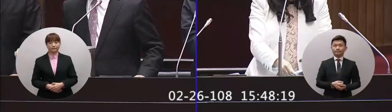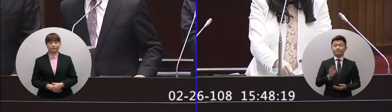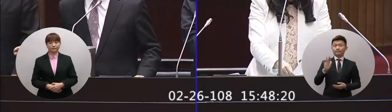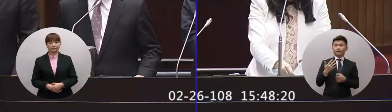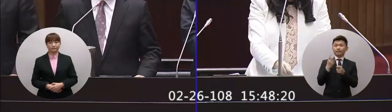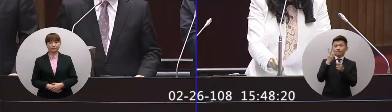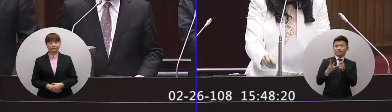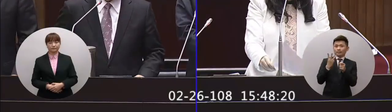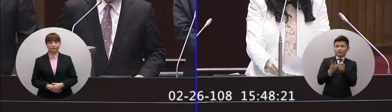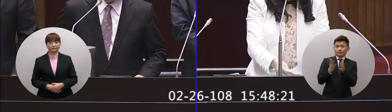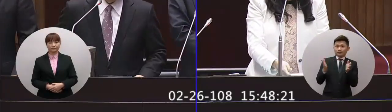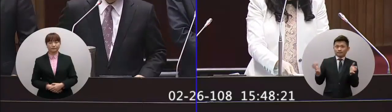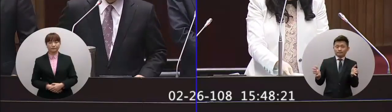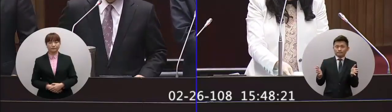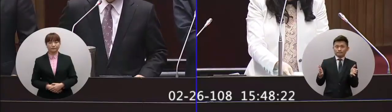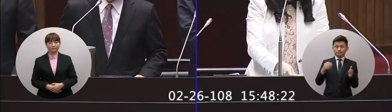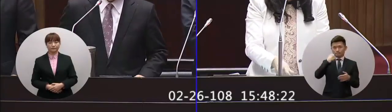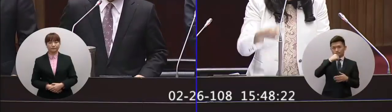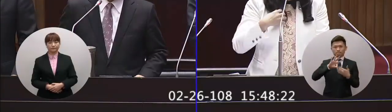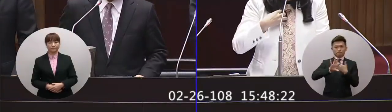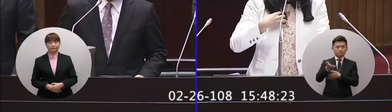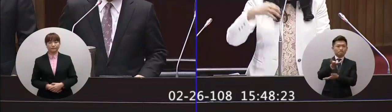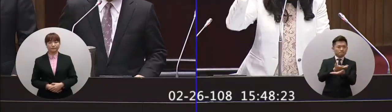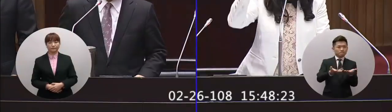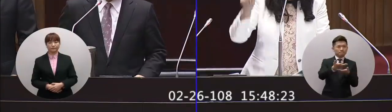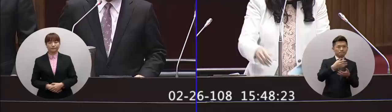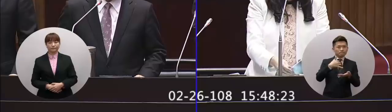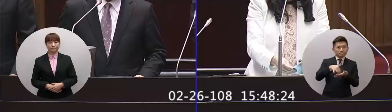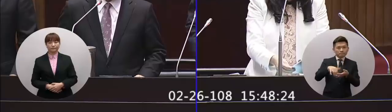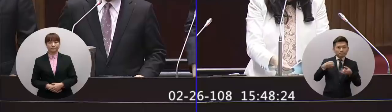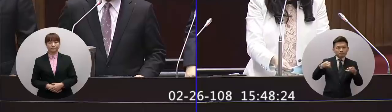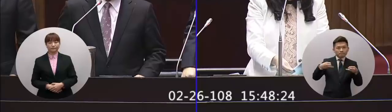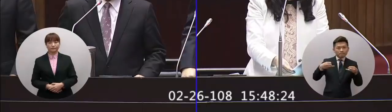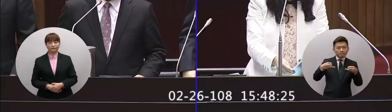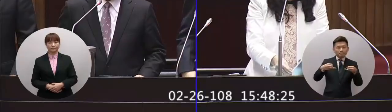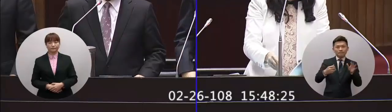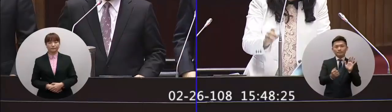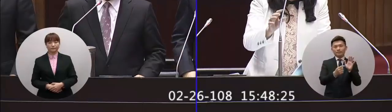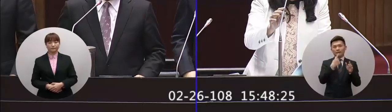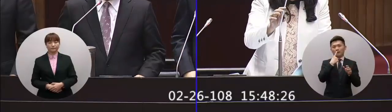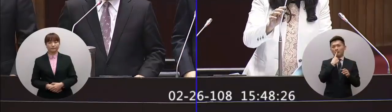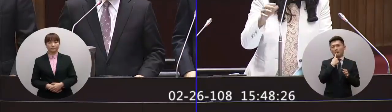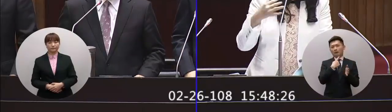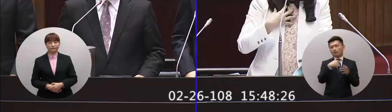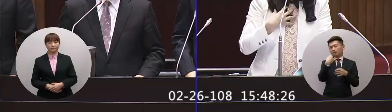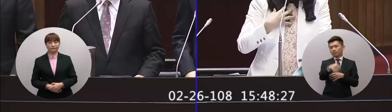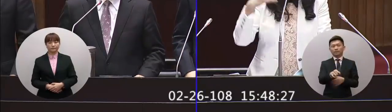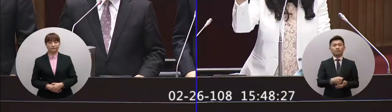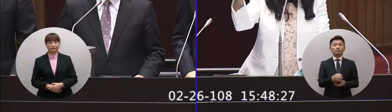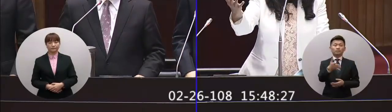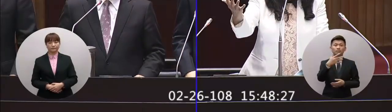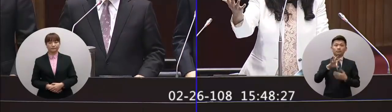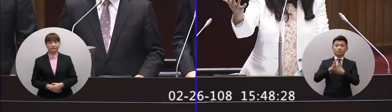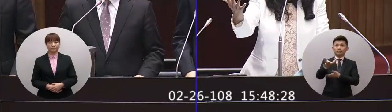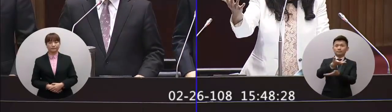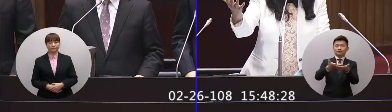過去三年來我們的外交我相信如果我們打分數來講真的交出了一張很糟糕的成績單因為我們的外